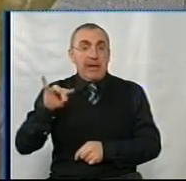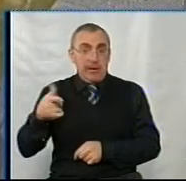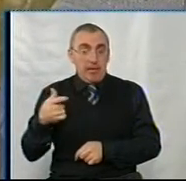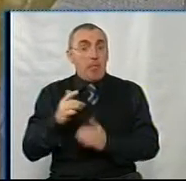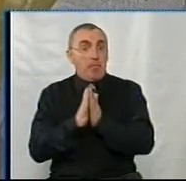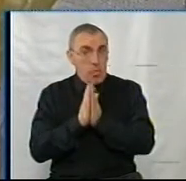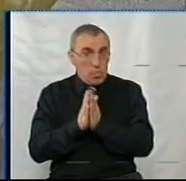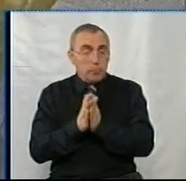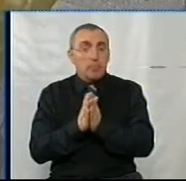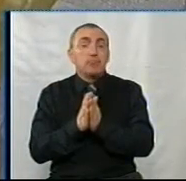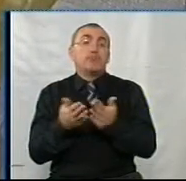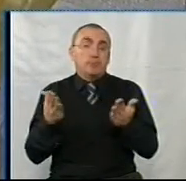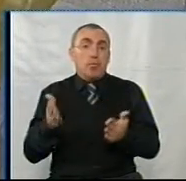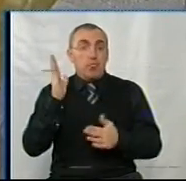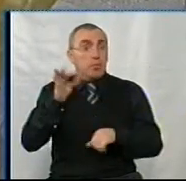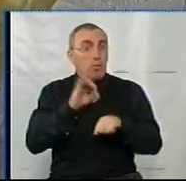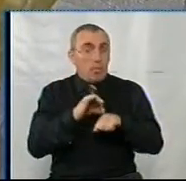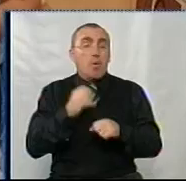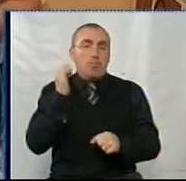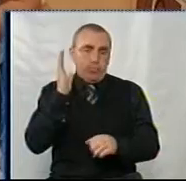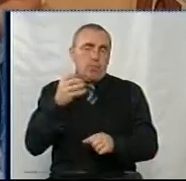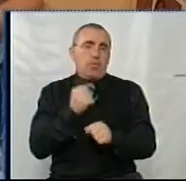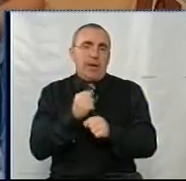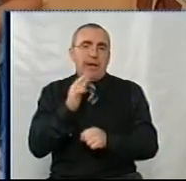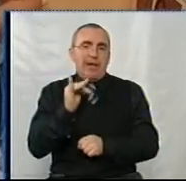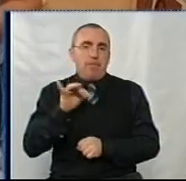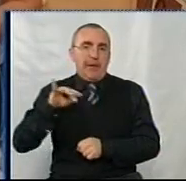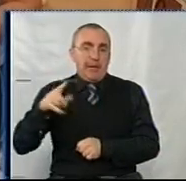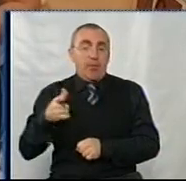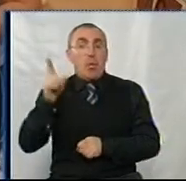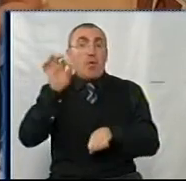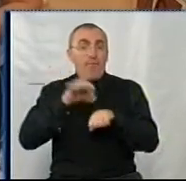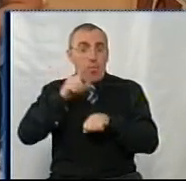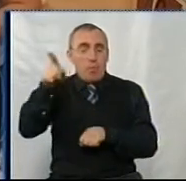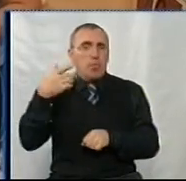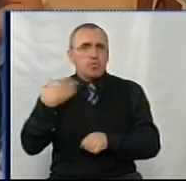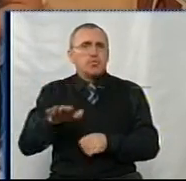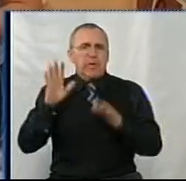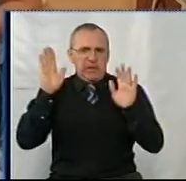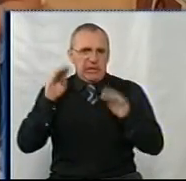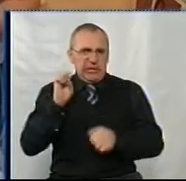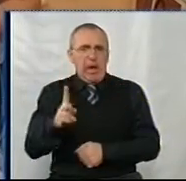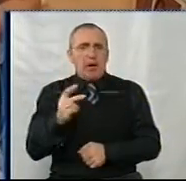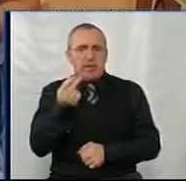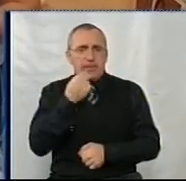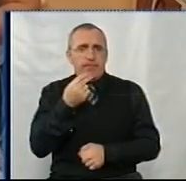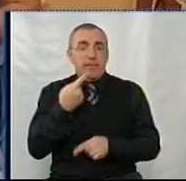імбір, як будуть хворіти, то будемо робити імбір. Коли вже хворіють, там вони вже прямо так їдять його. А це достатньо